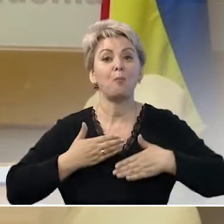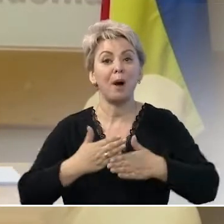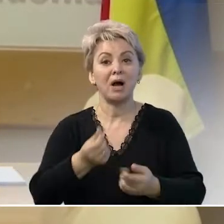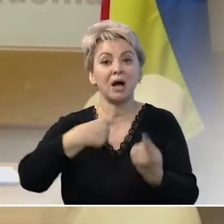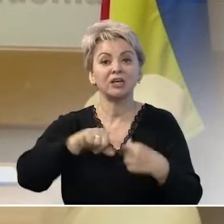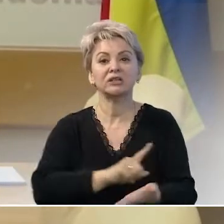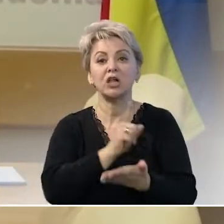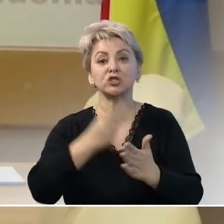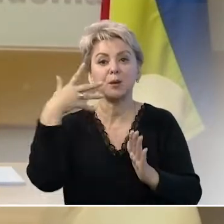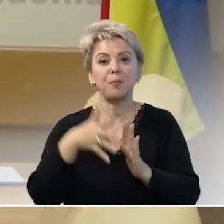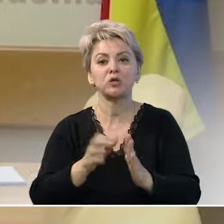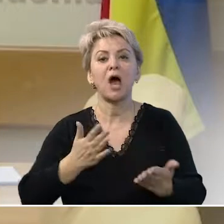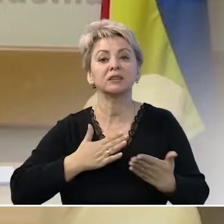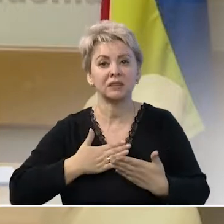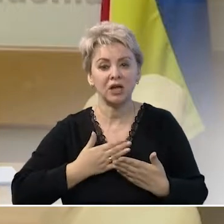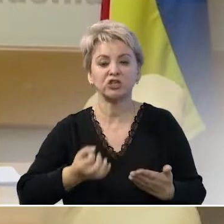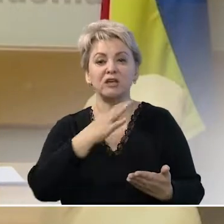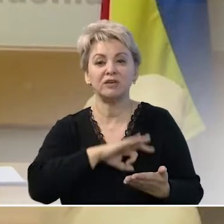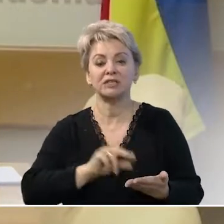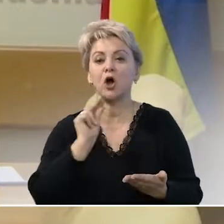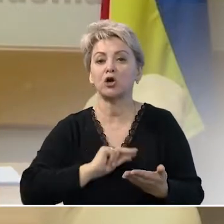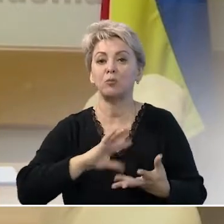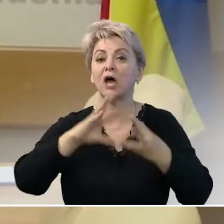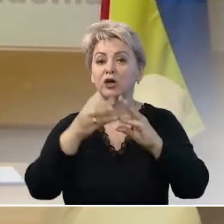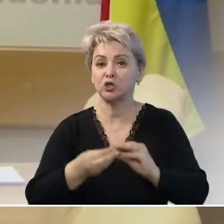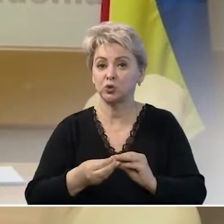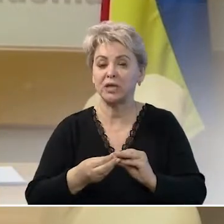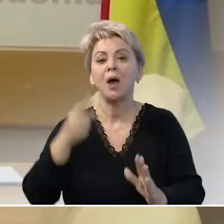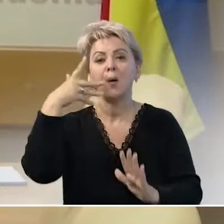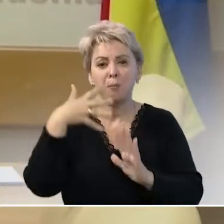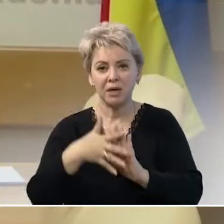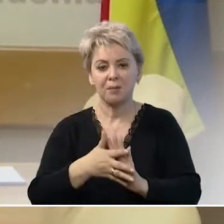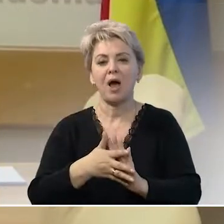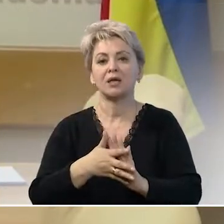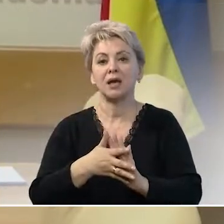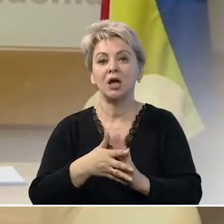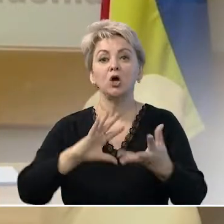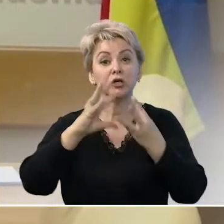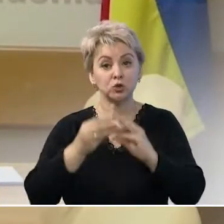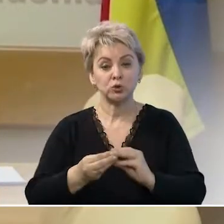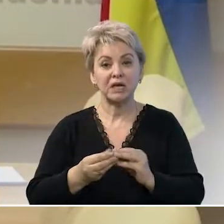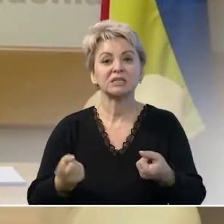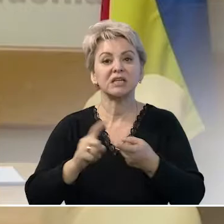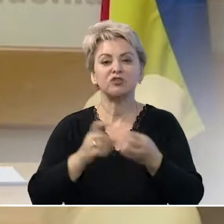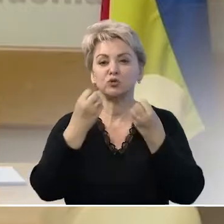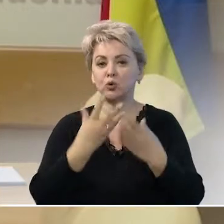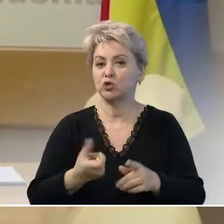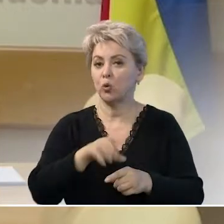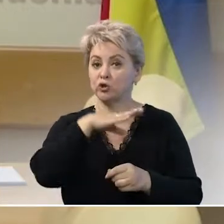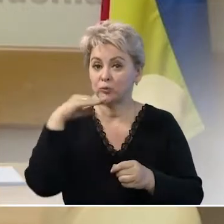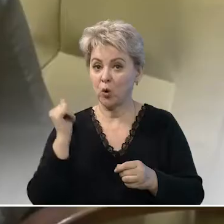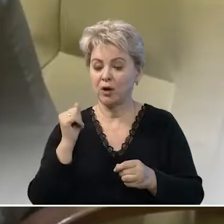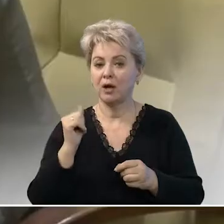бизнесу, должны понимать, от нашей эффективной работы, результативной, понимания результата зависит просто очень